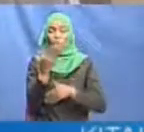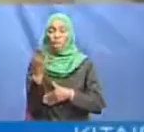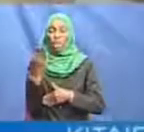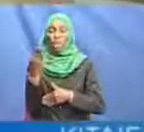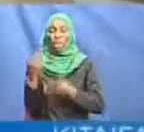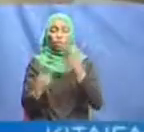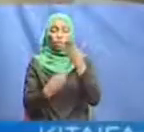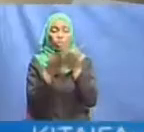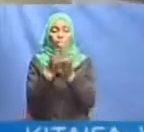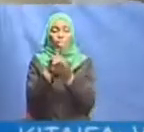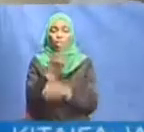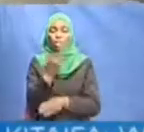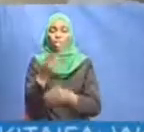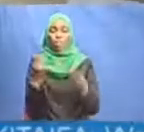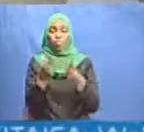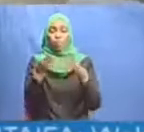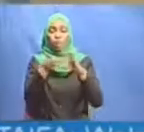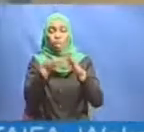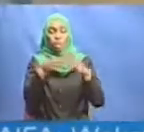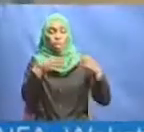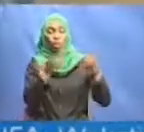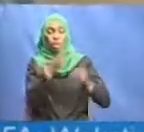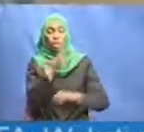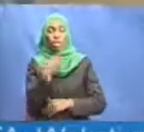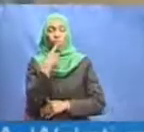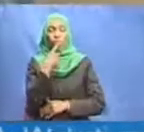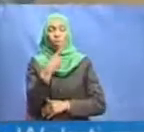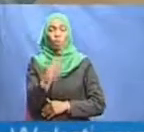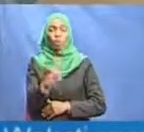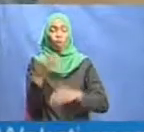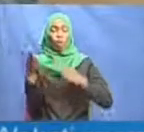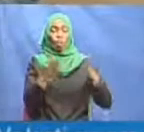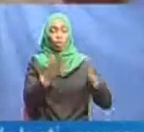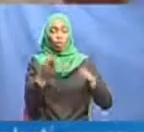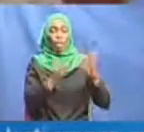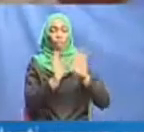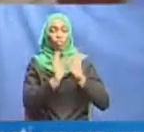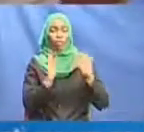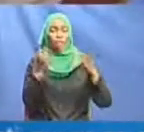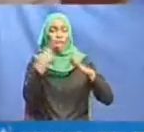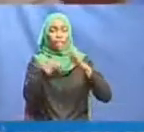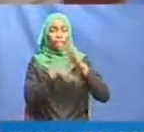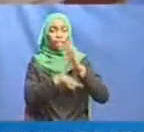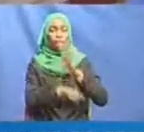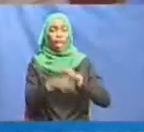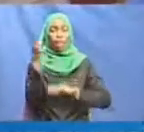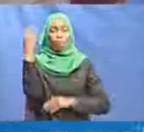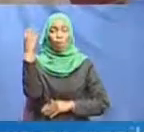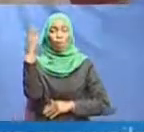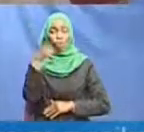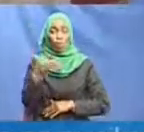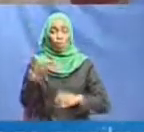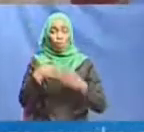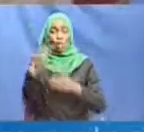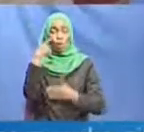Kwa upandewa wa shiriki wa kika ohicho wamesema, wamejipanga vyema katika kuthibiti mripuku wa marathi hayo kwa kufanya